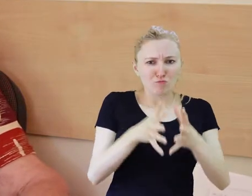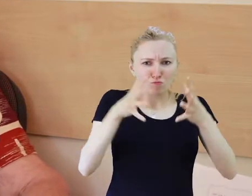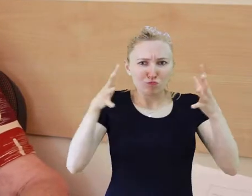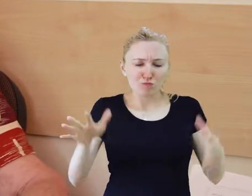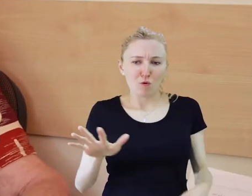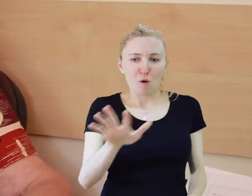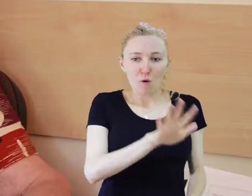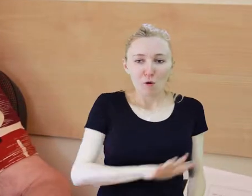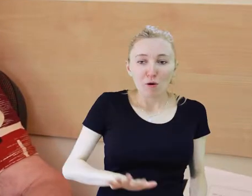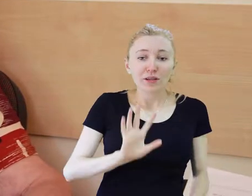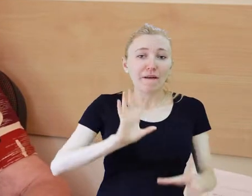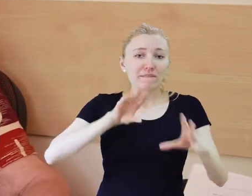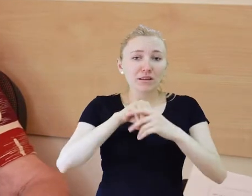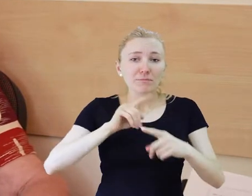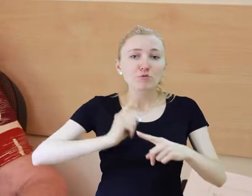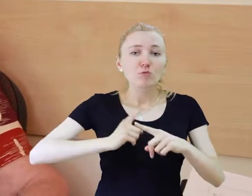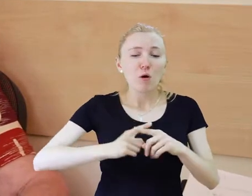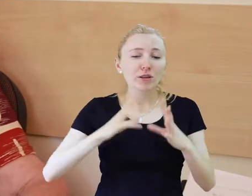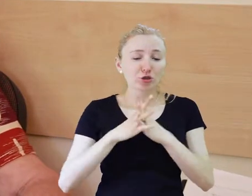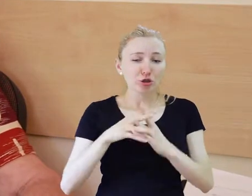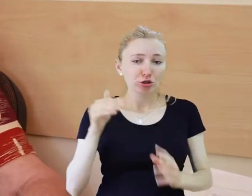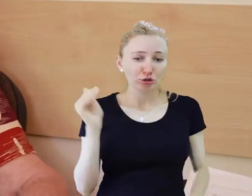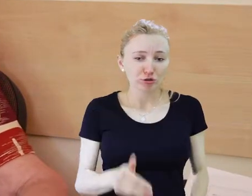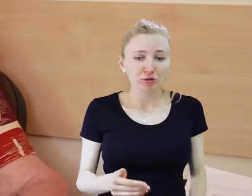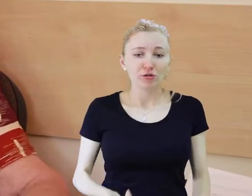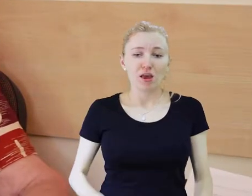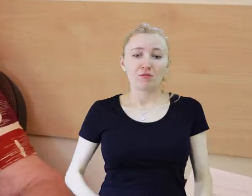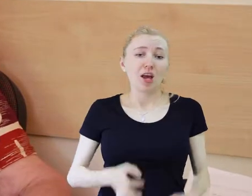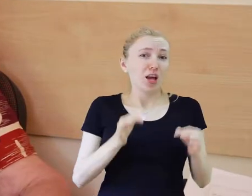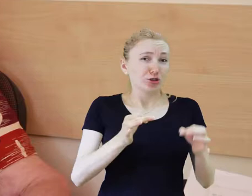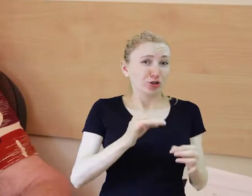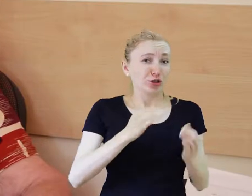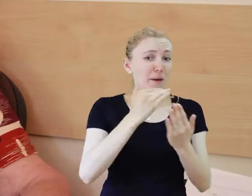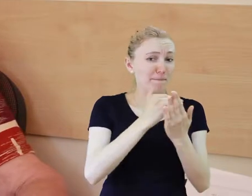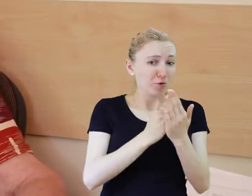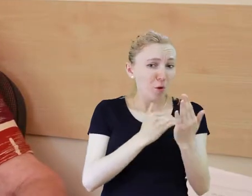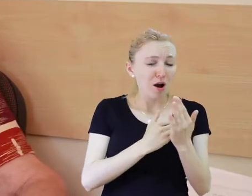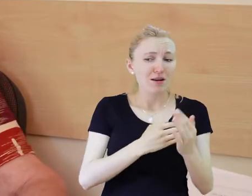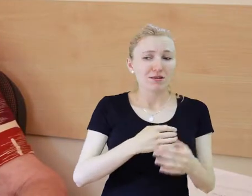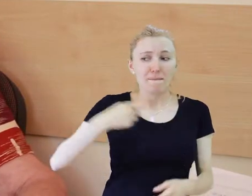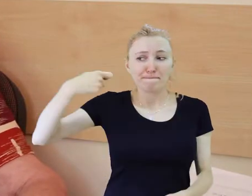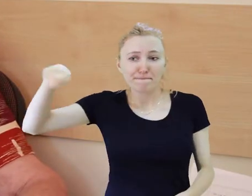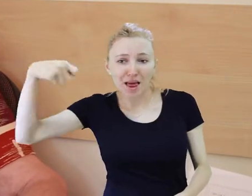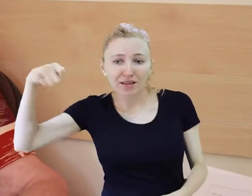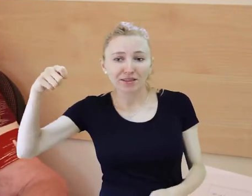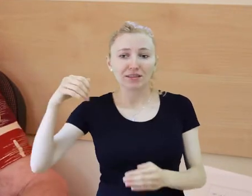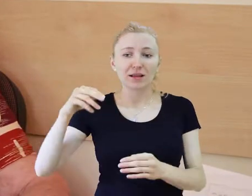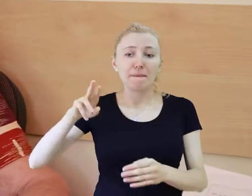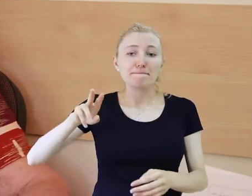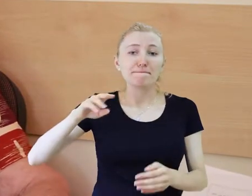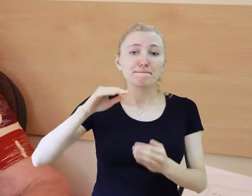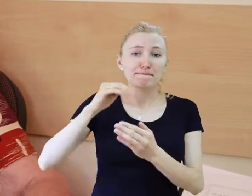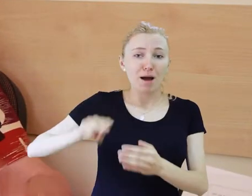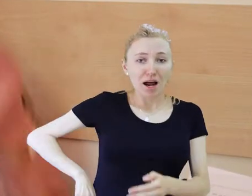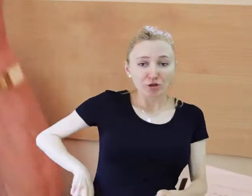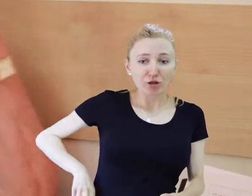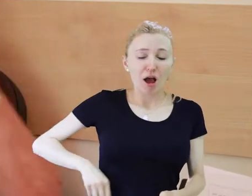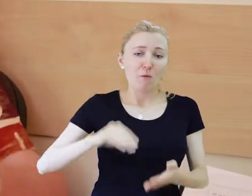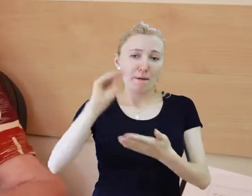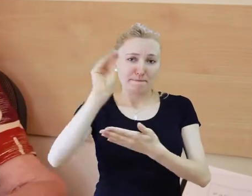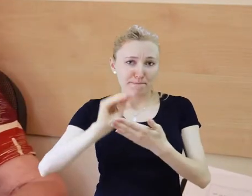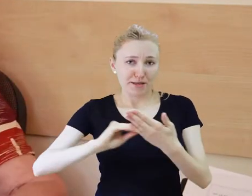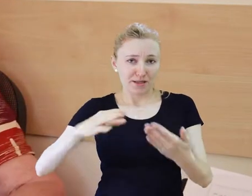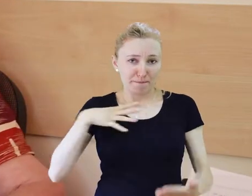dosyć duży, mamy dziesięć tysięcy członków. Dzisiaj już pisaliśmy programy